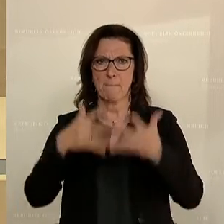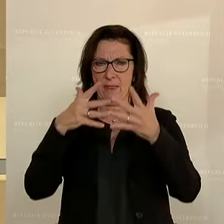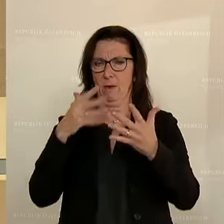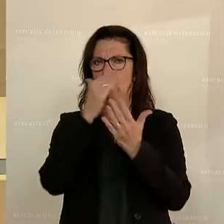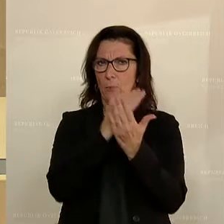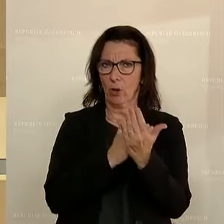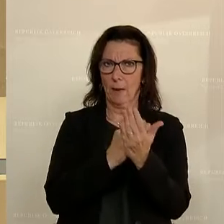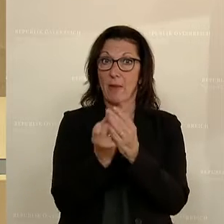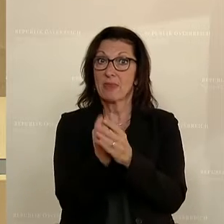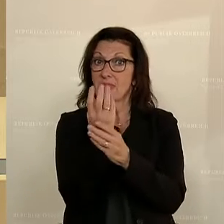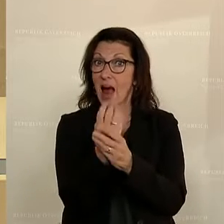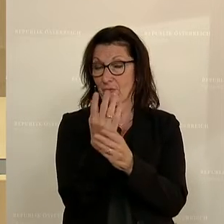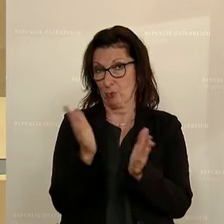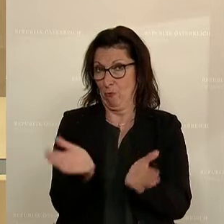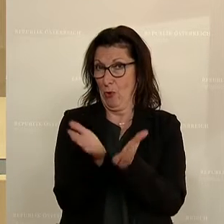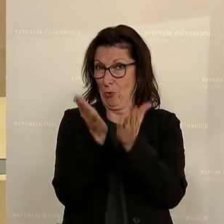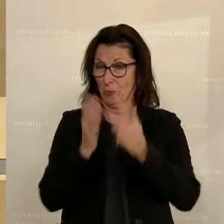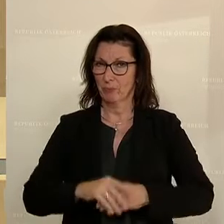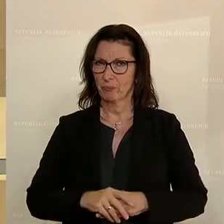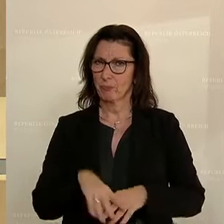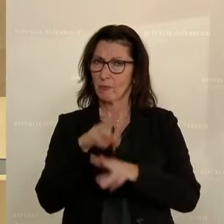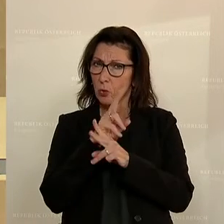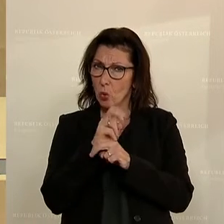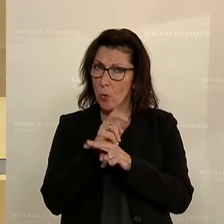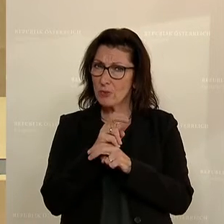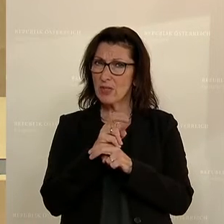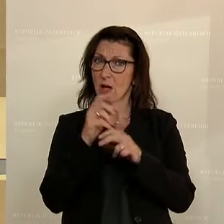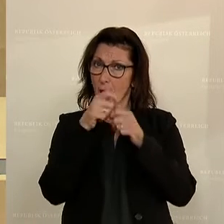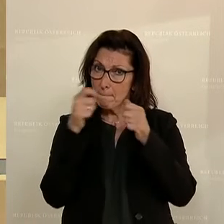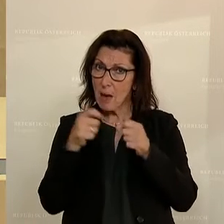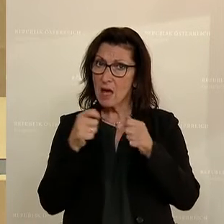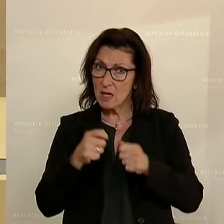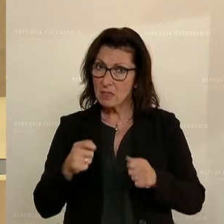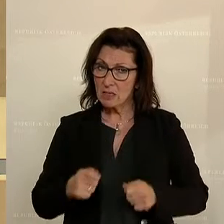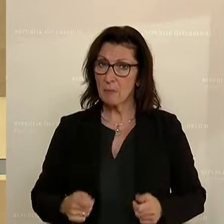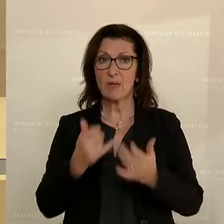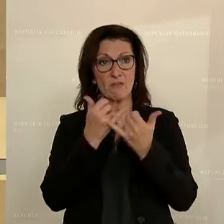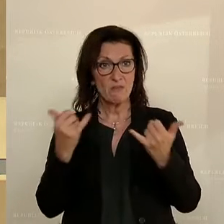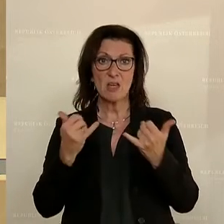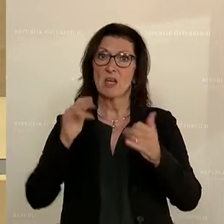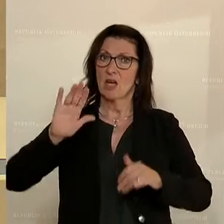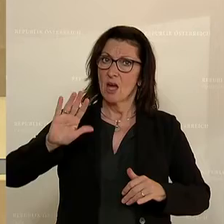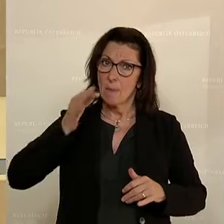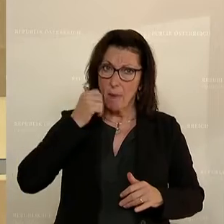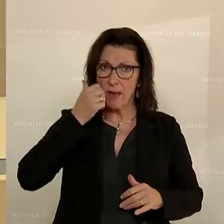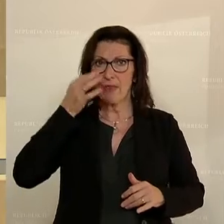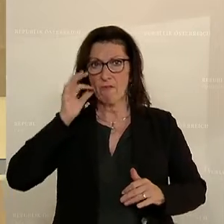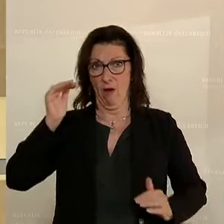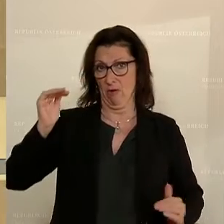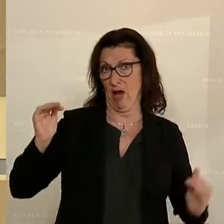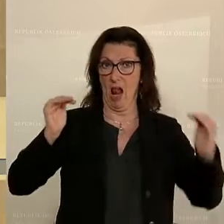Nachwuchsförderung. Und in Österreich genießen diese Maßnahmen zur Stärkung der Geschlechtergleichstellung